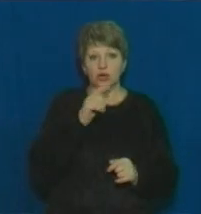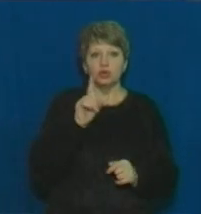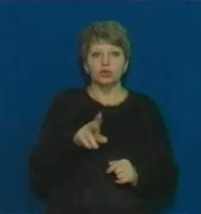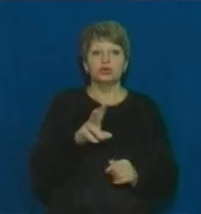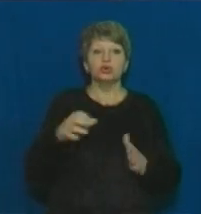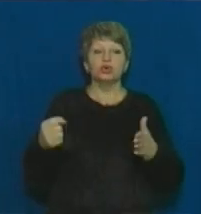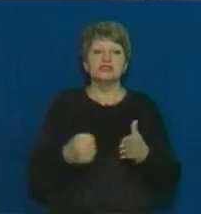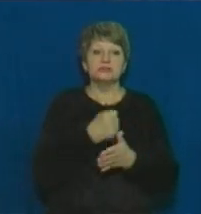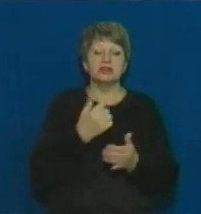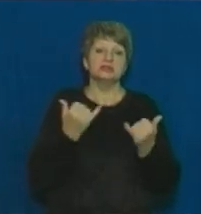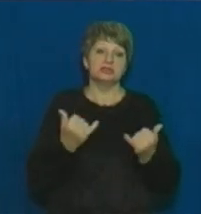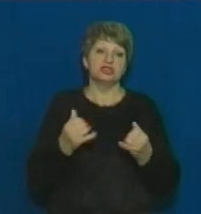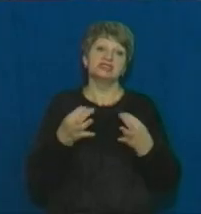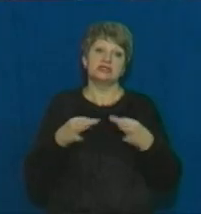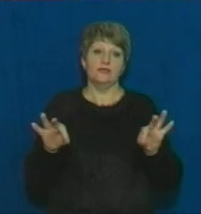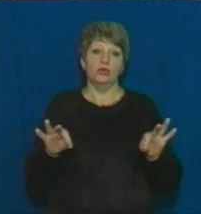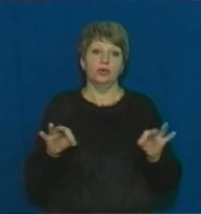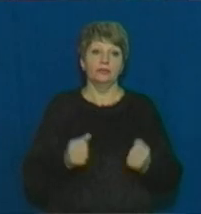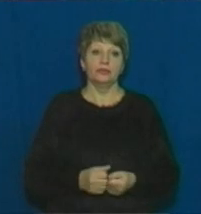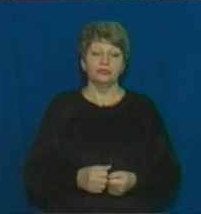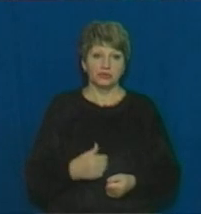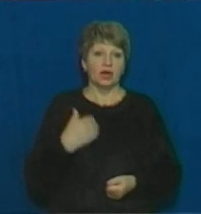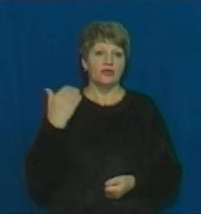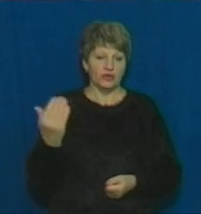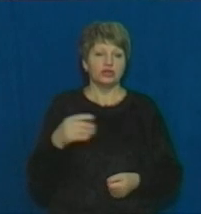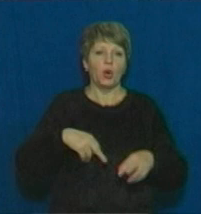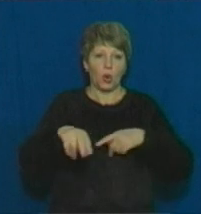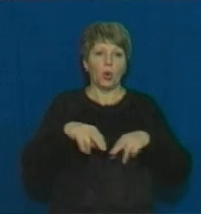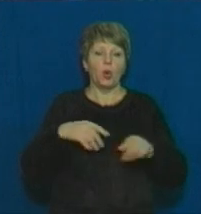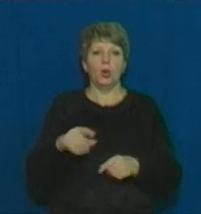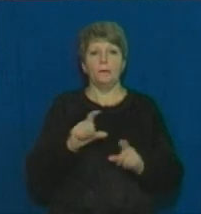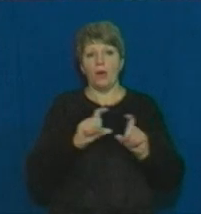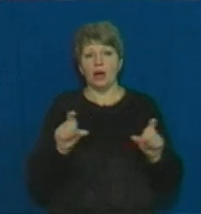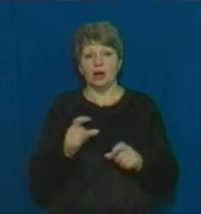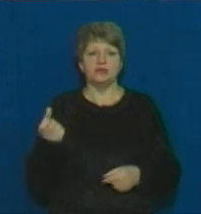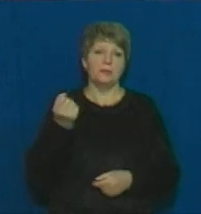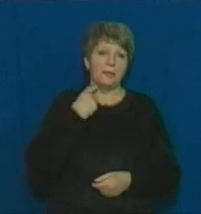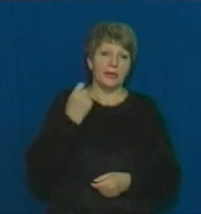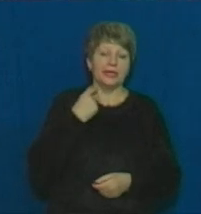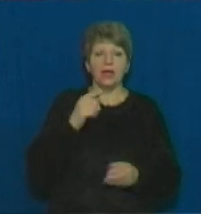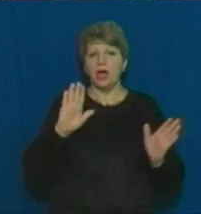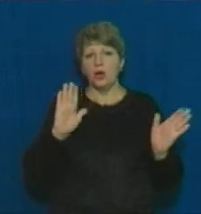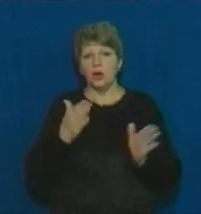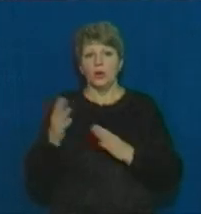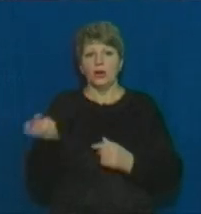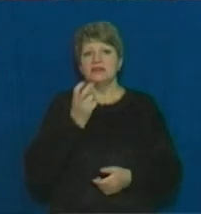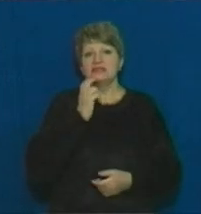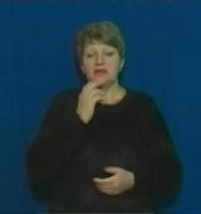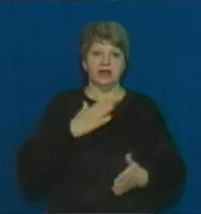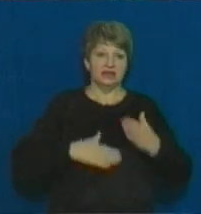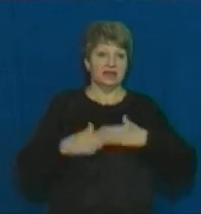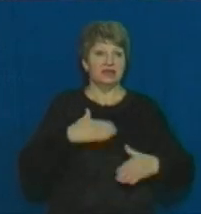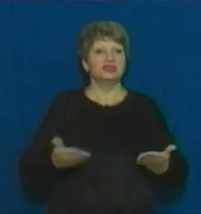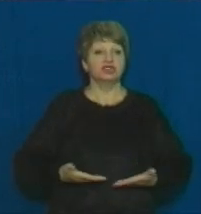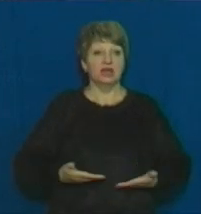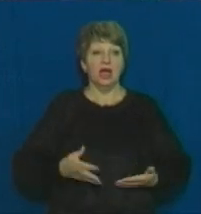Згуровського, зараз перебуває на волі. Він ходить в магазин, п'є, гуляє, сміється, радується